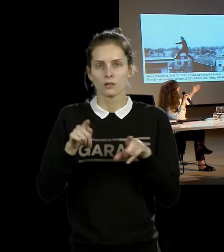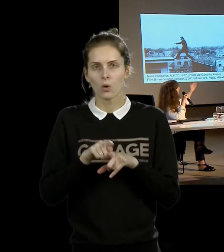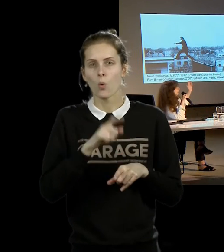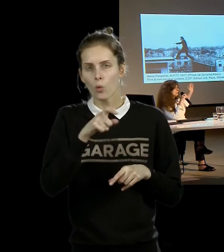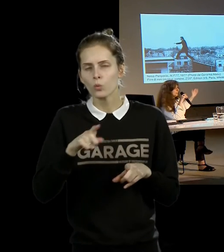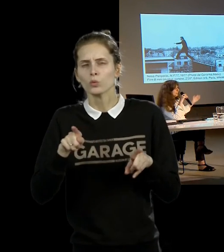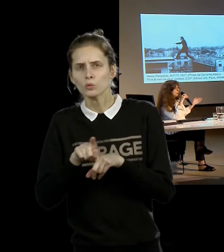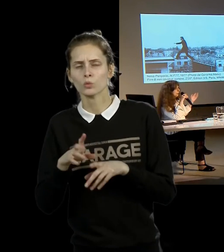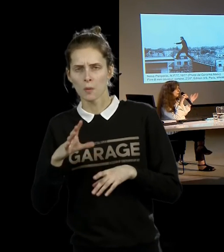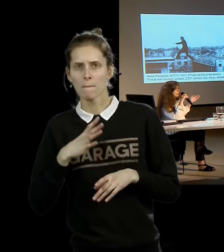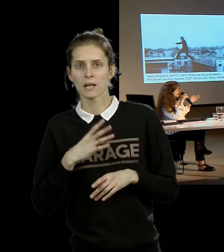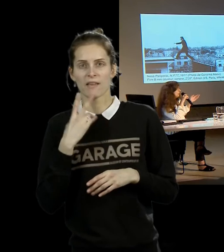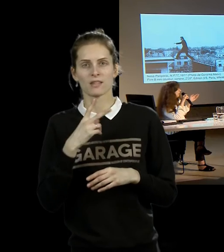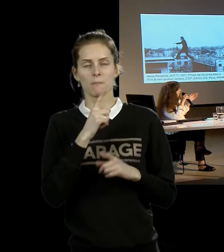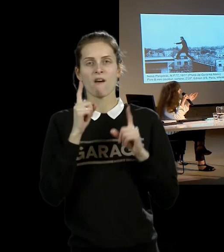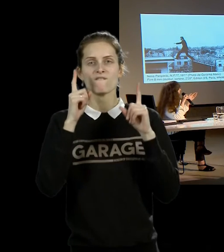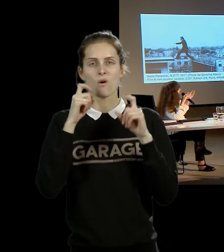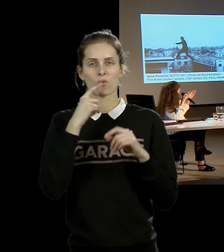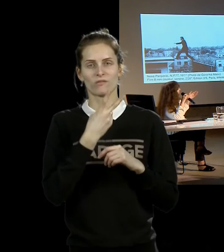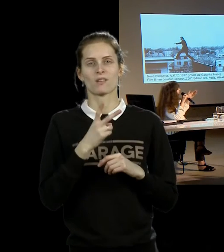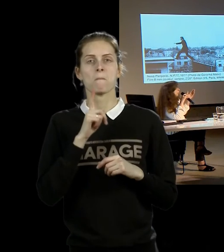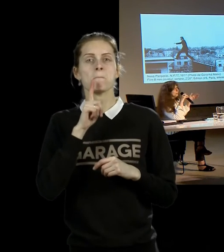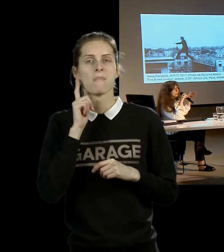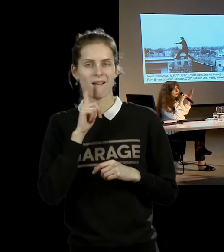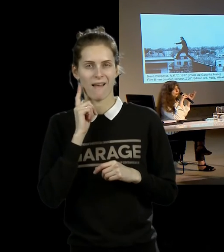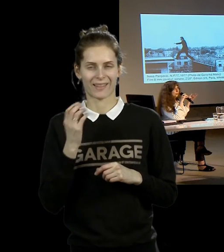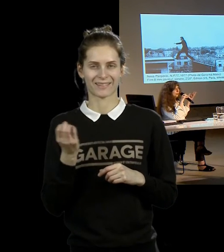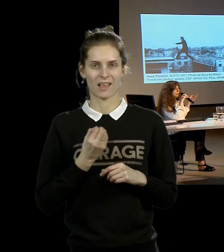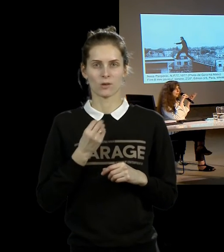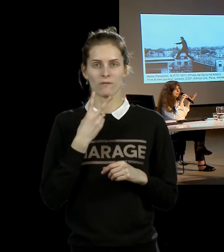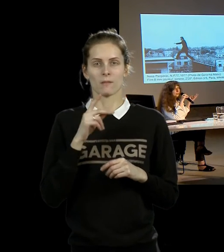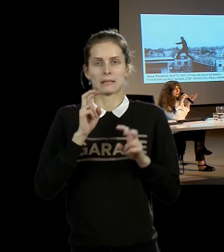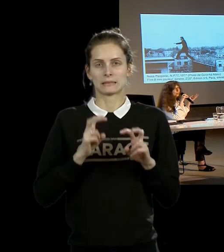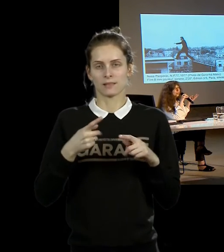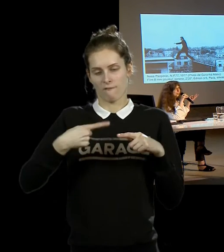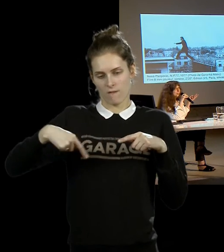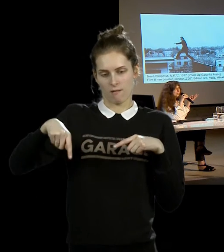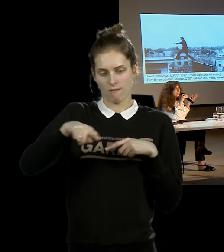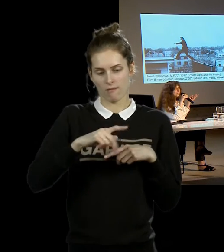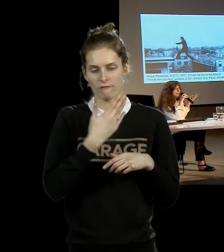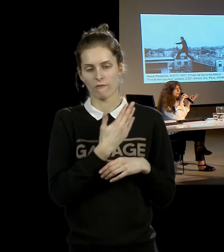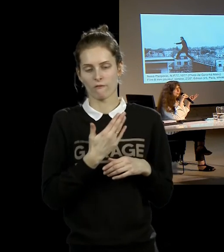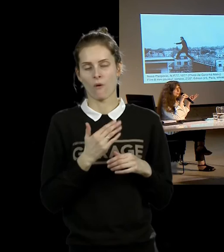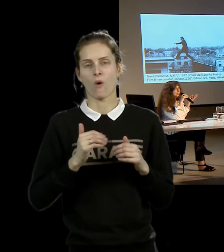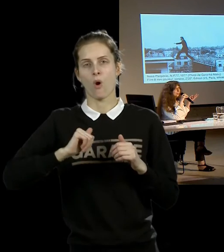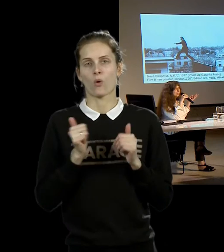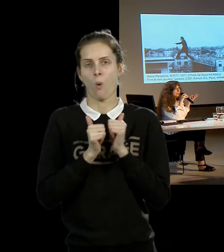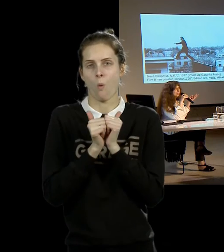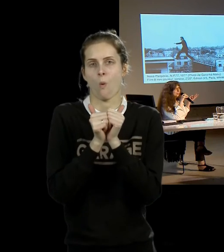Фотография, где вы видите совсем молодую, Марина Абрамович представляет ее в кругу, ее коллег-художников того времени.